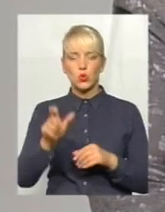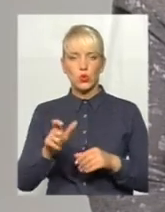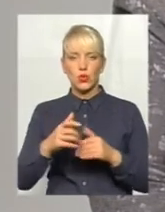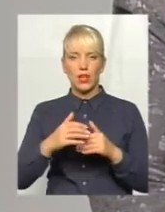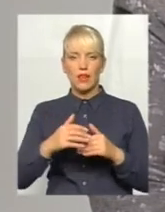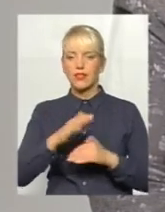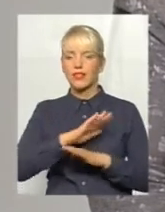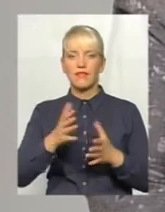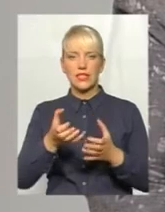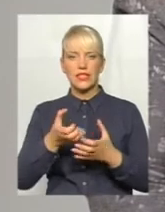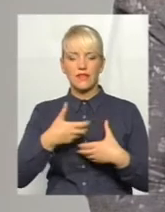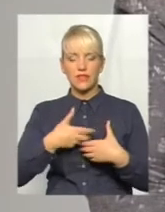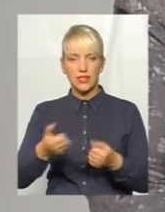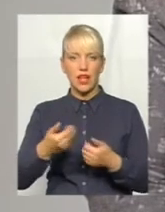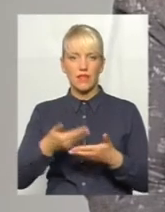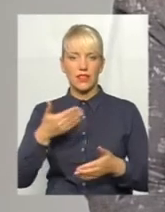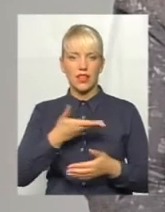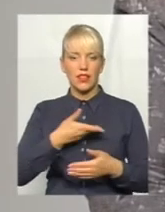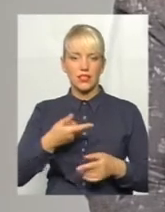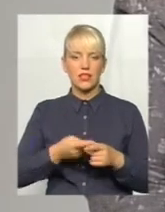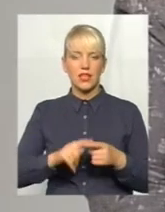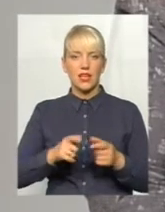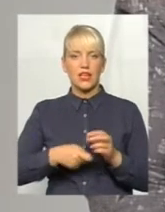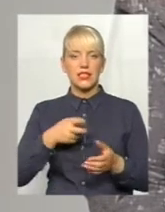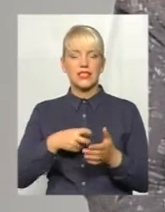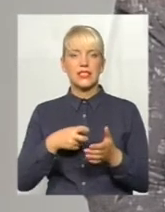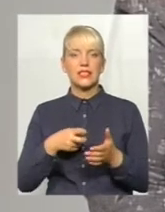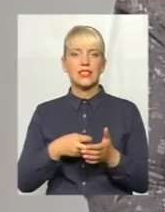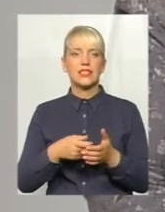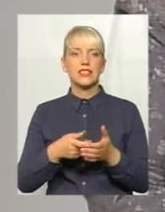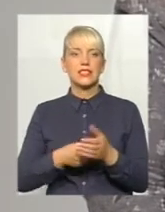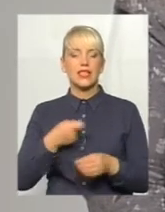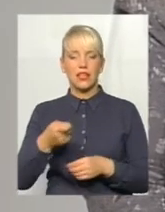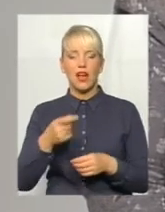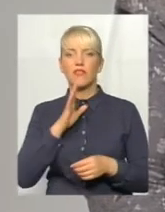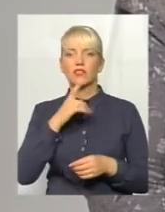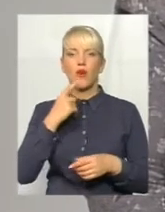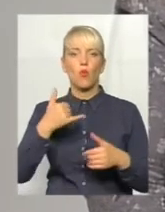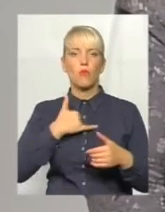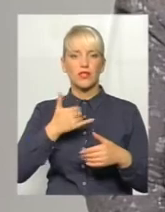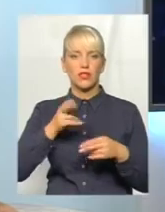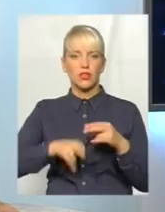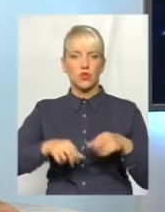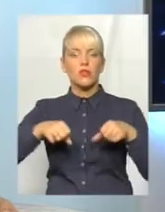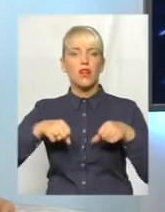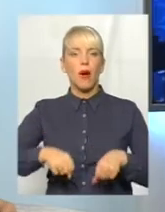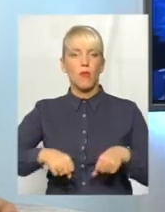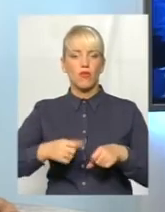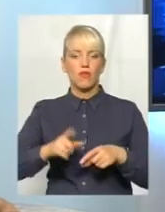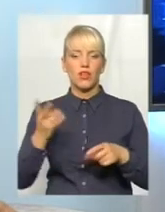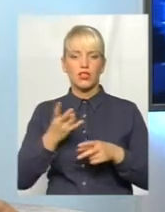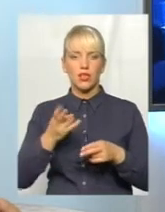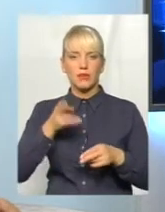нас цієї заяви, вона сказала, що в неї кінчається повноваження, що її треба закривати справу і вона виносить рішення.